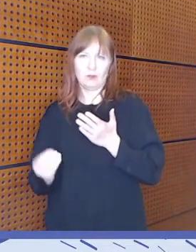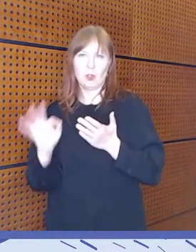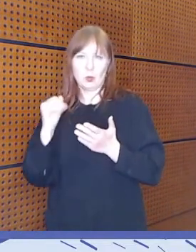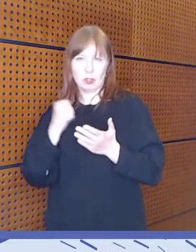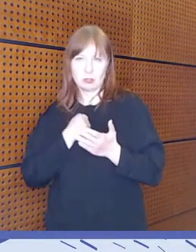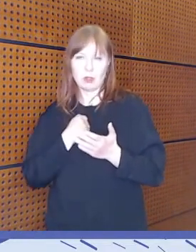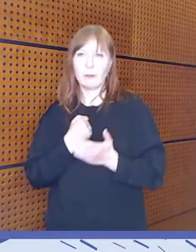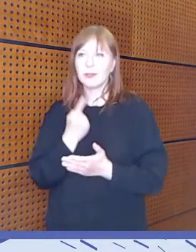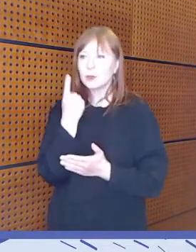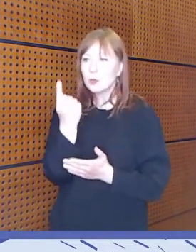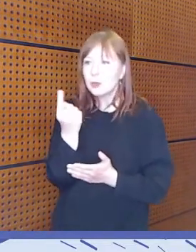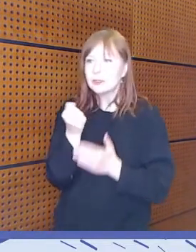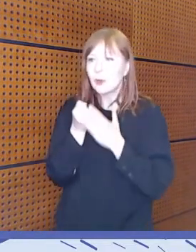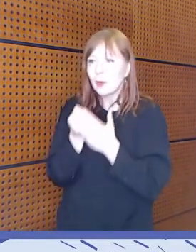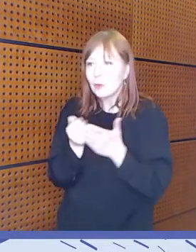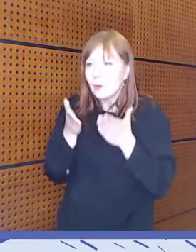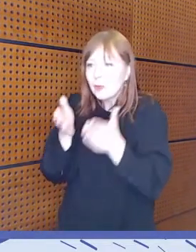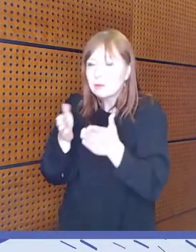yksilöä.